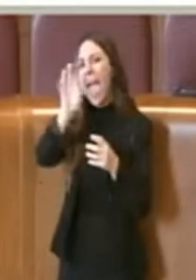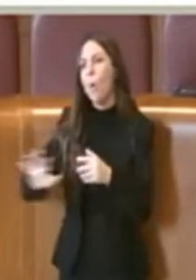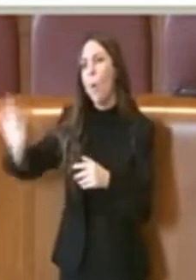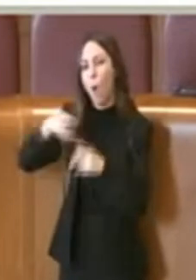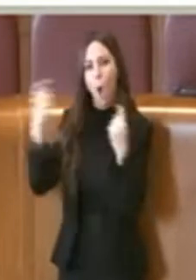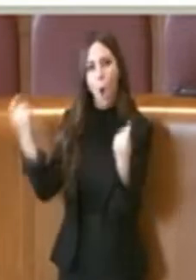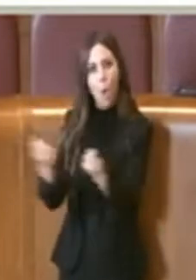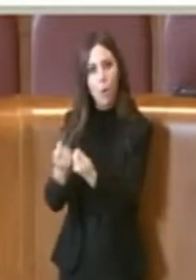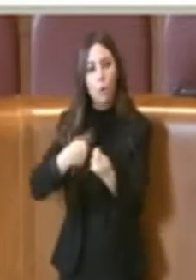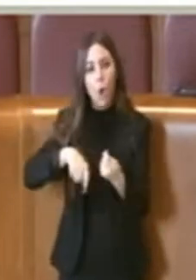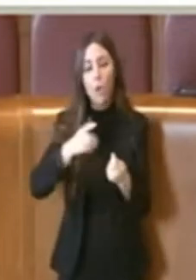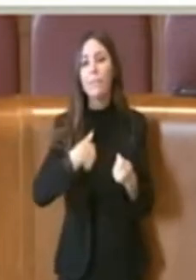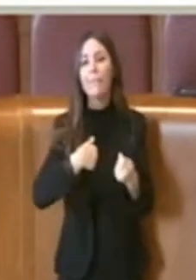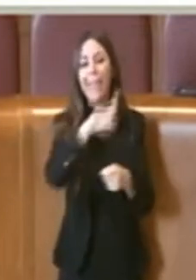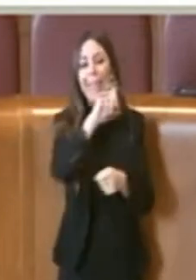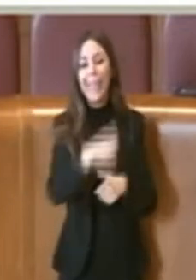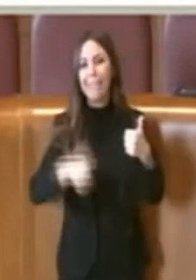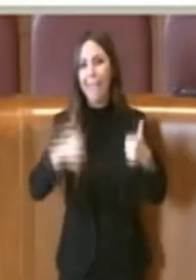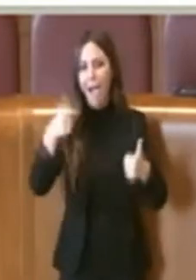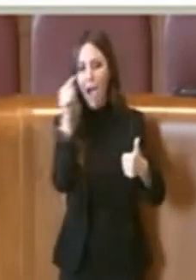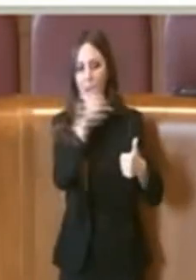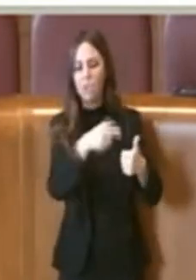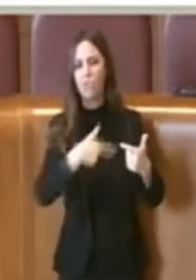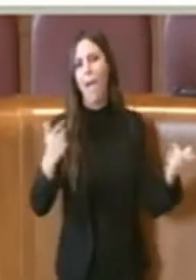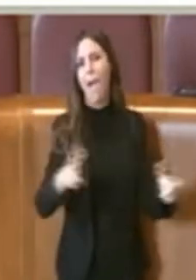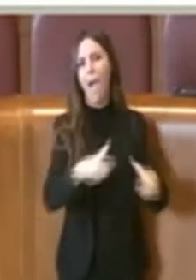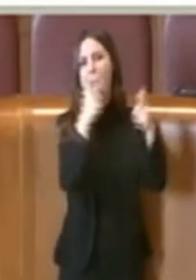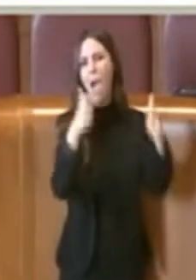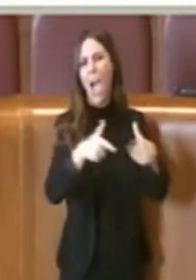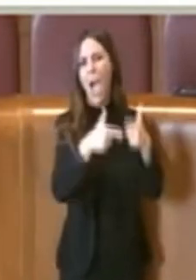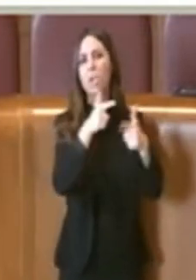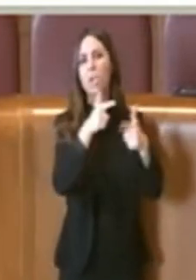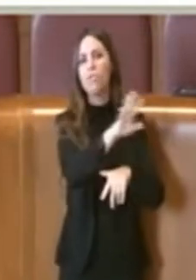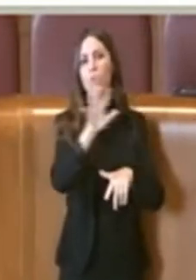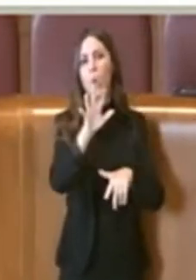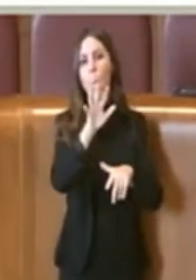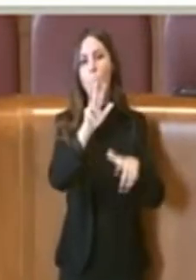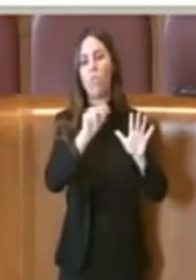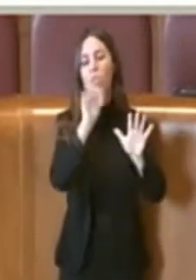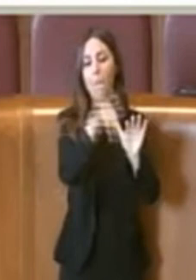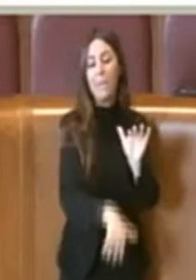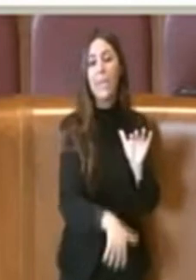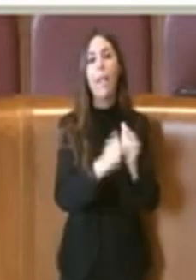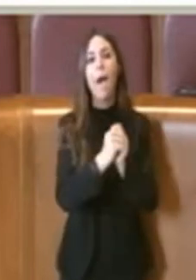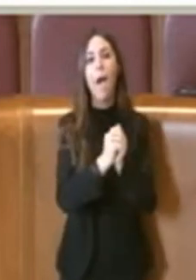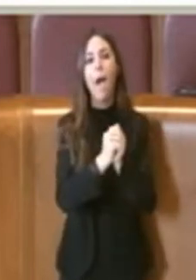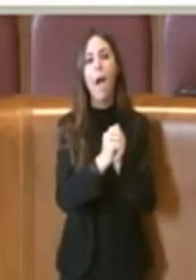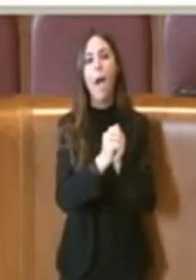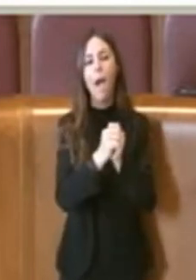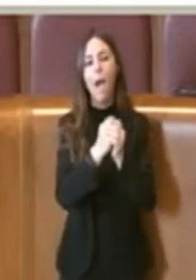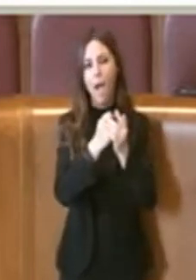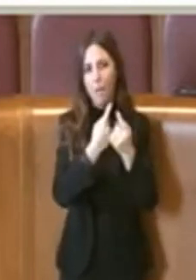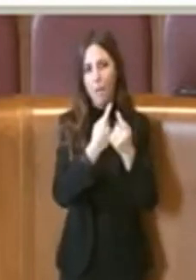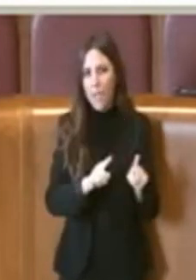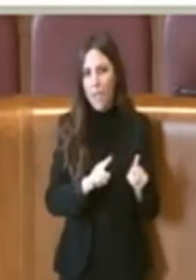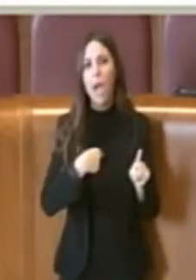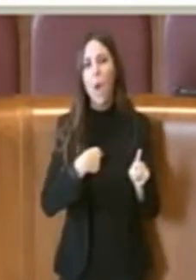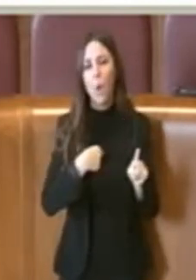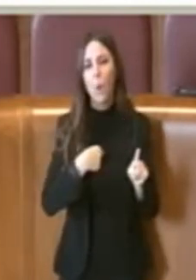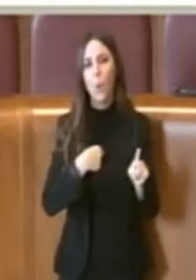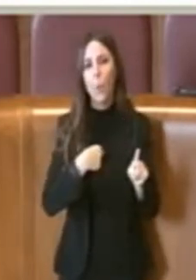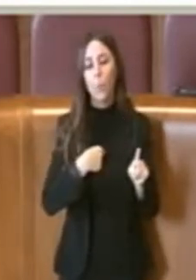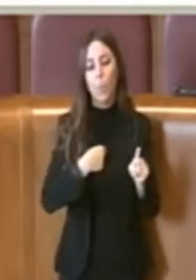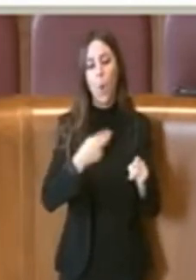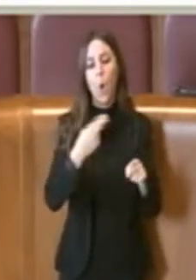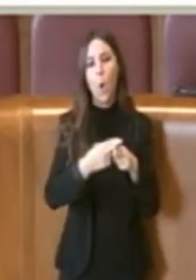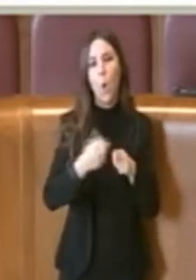un patrimonio arboreo, parliamo di pini di 58.000, insomma ovviamente sono quelli di competenza